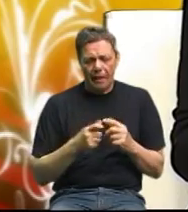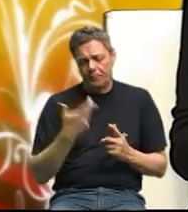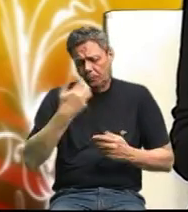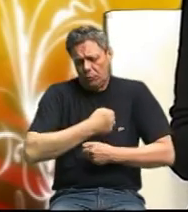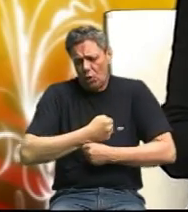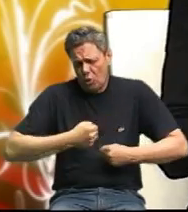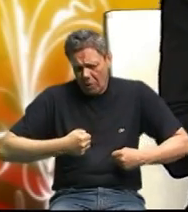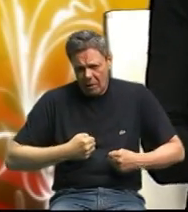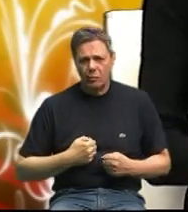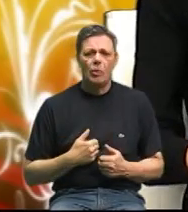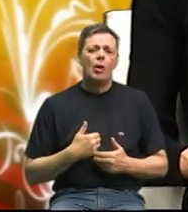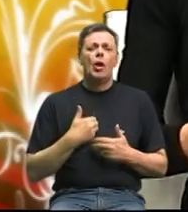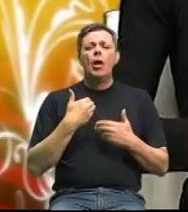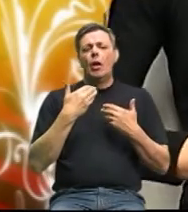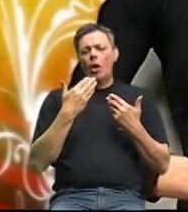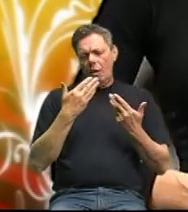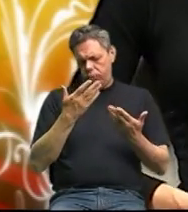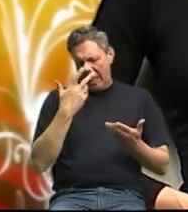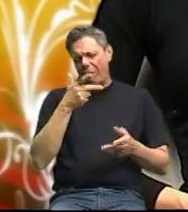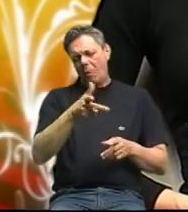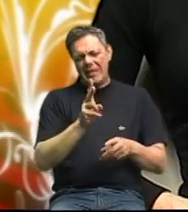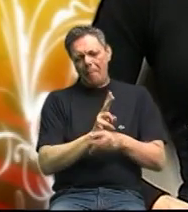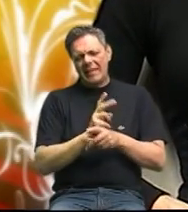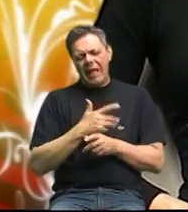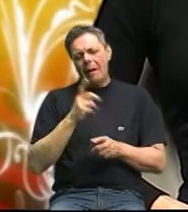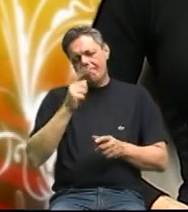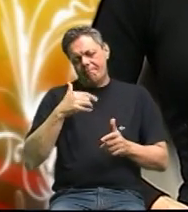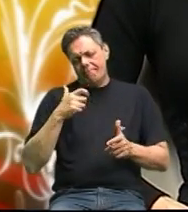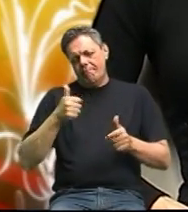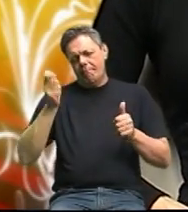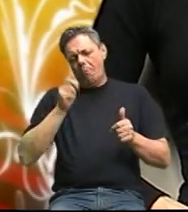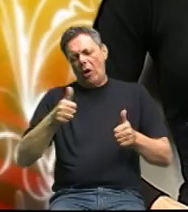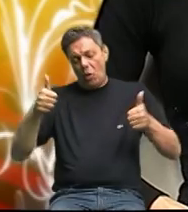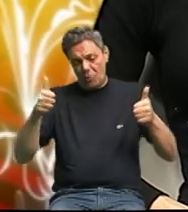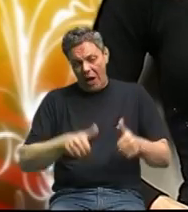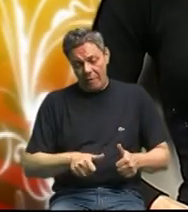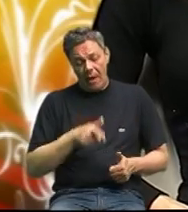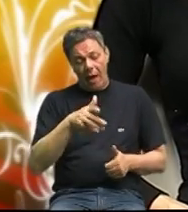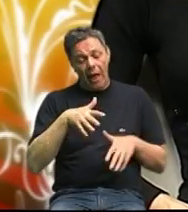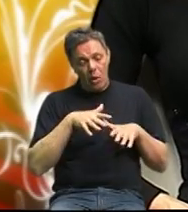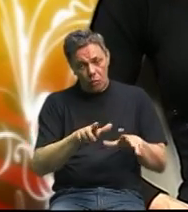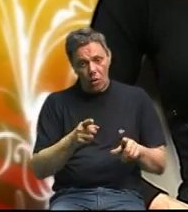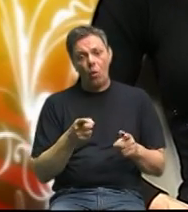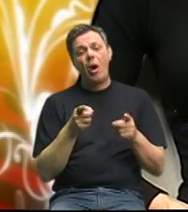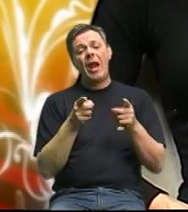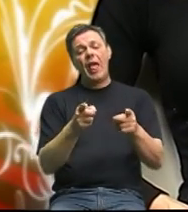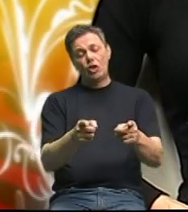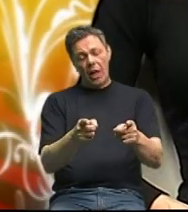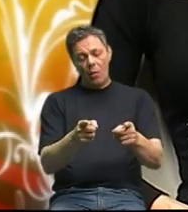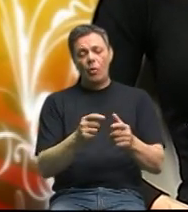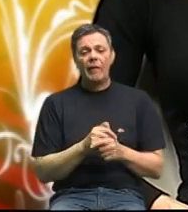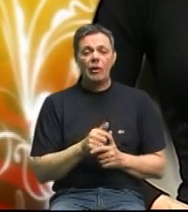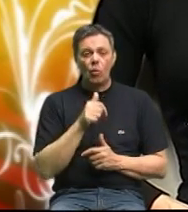dobiju na redukciju tjelesne težini a ovi ljudi koji ležu u krevetu